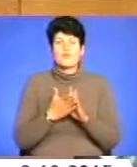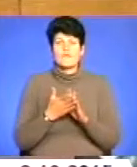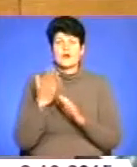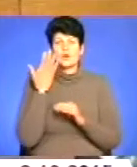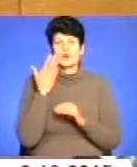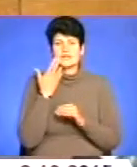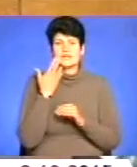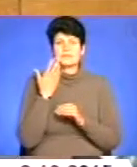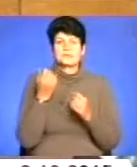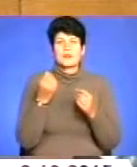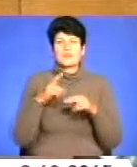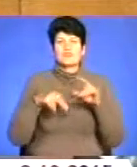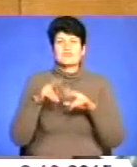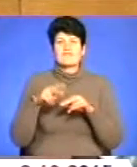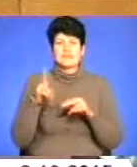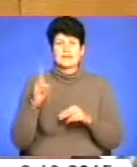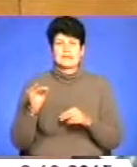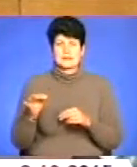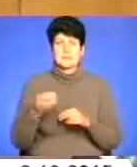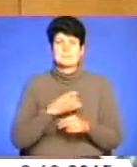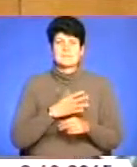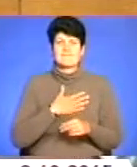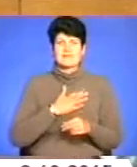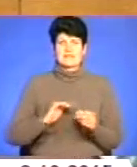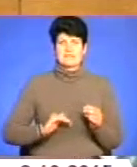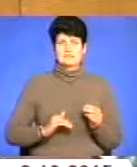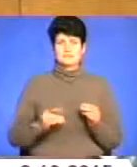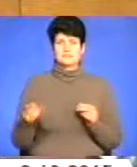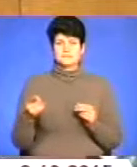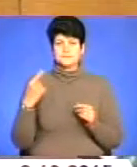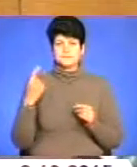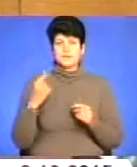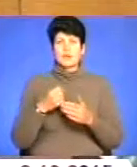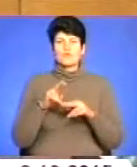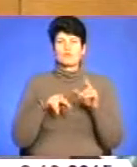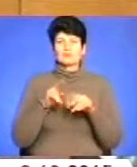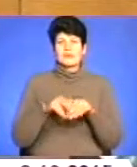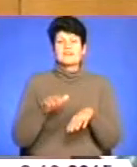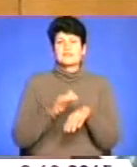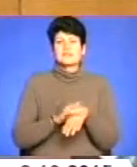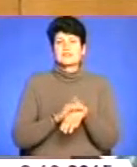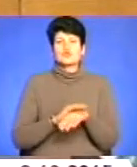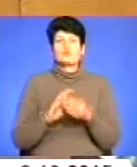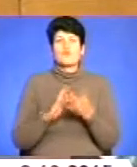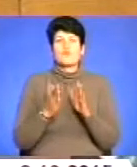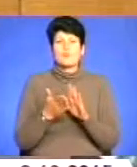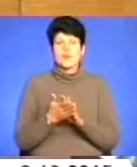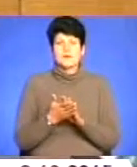цивільні будівельники приватних фірм Тернопільщини будували фактично в умовах